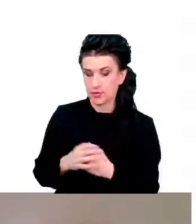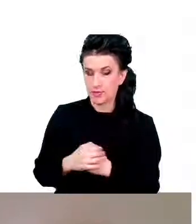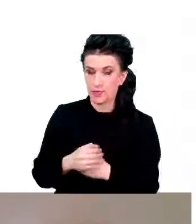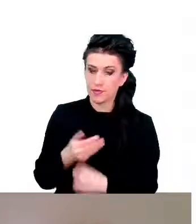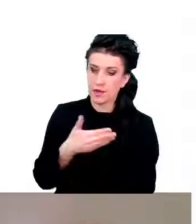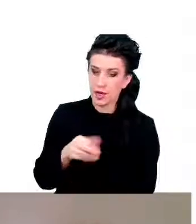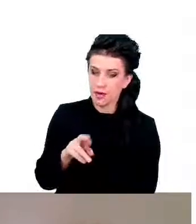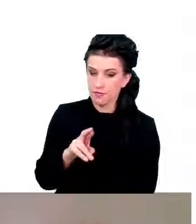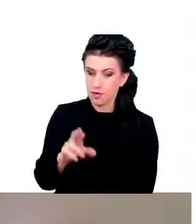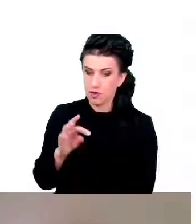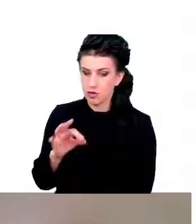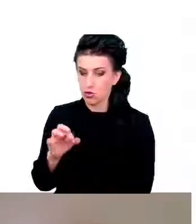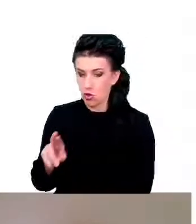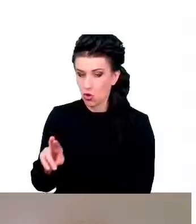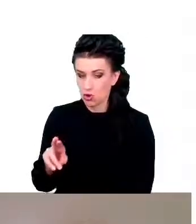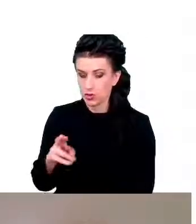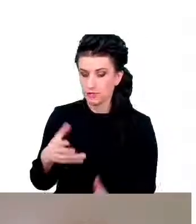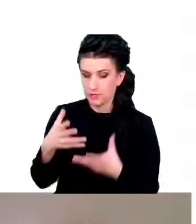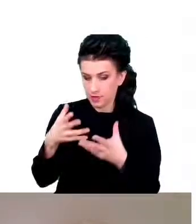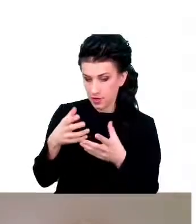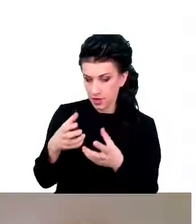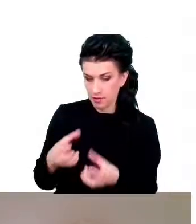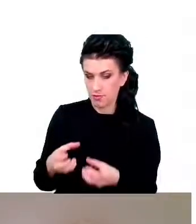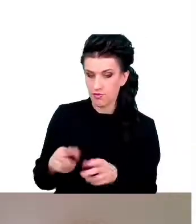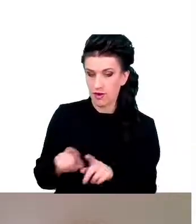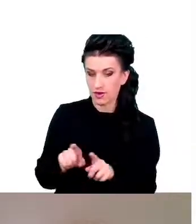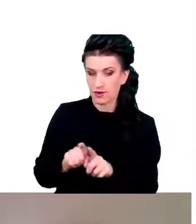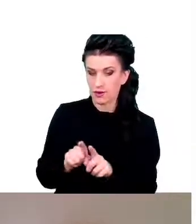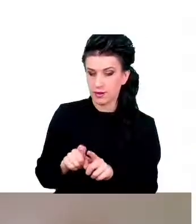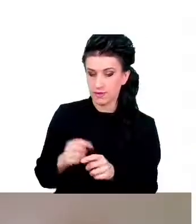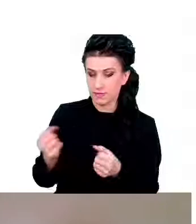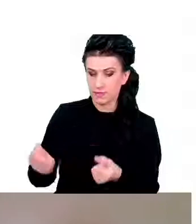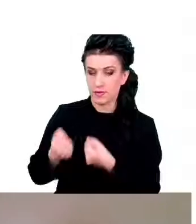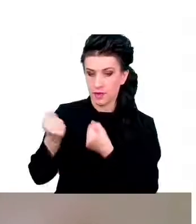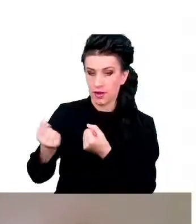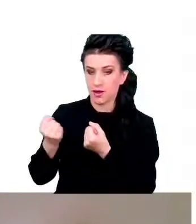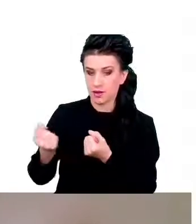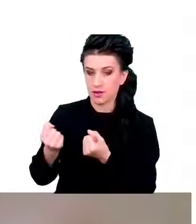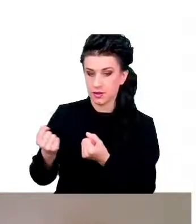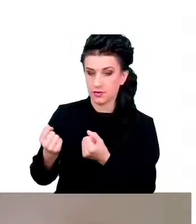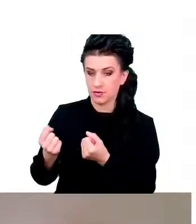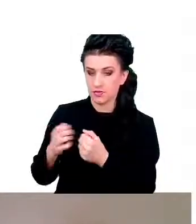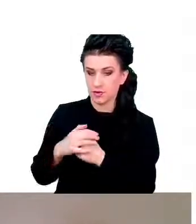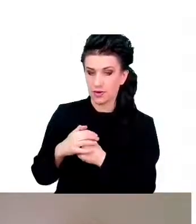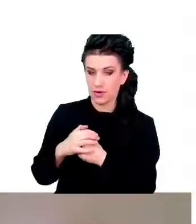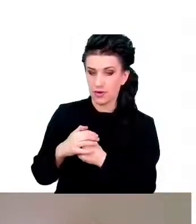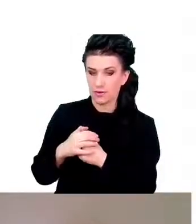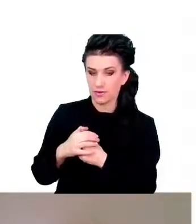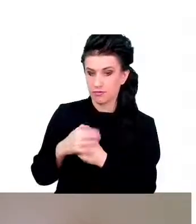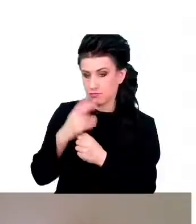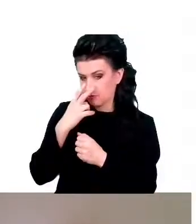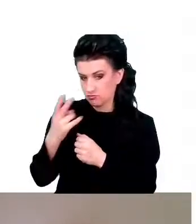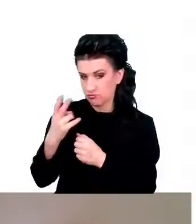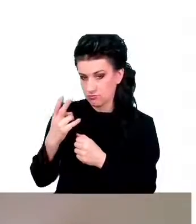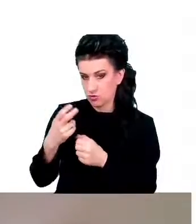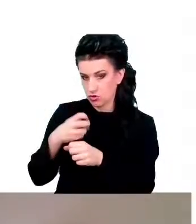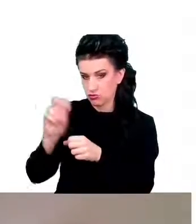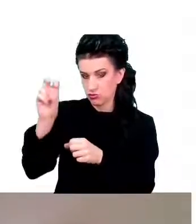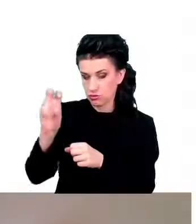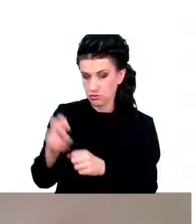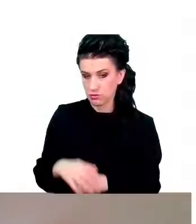jest hamowany i tym samym aktywowane jest autofagię. I sprawniej usuwane są te